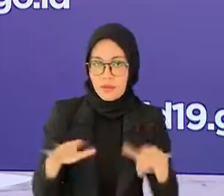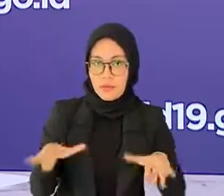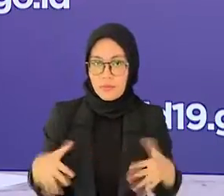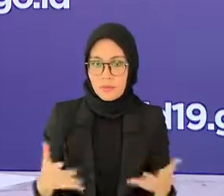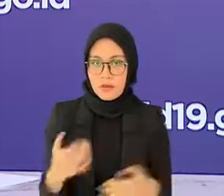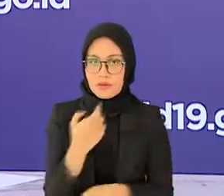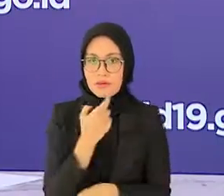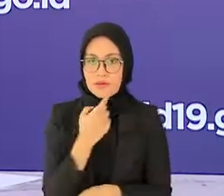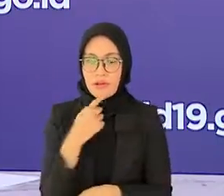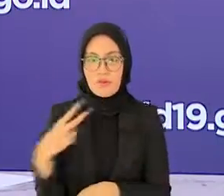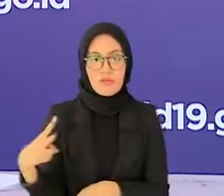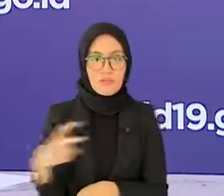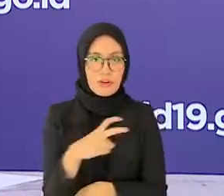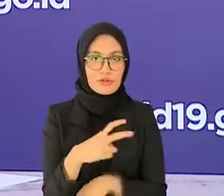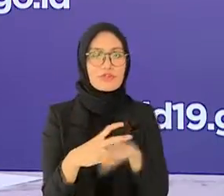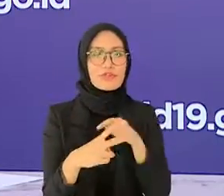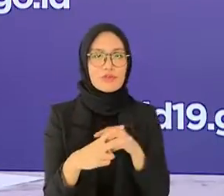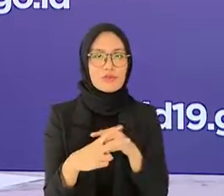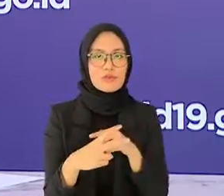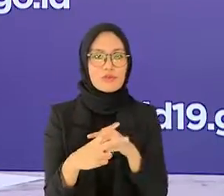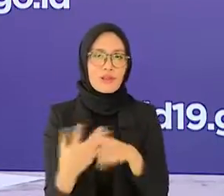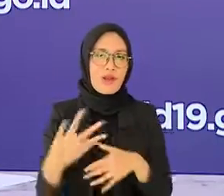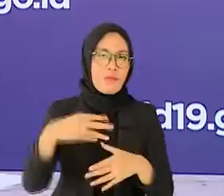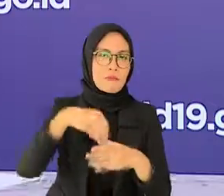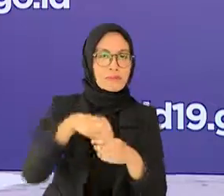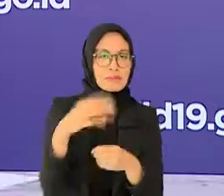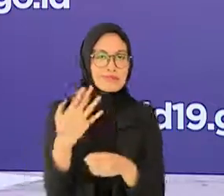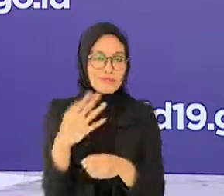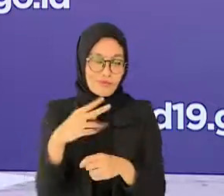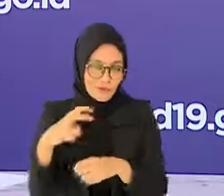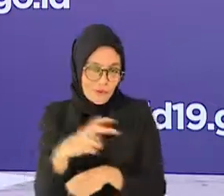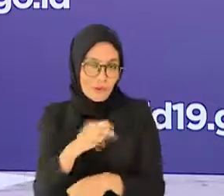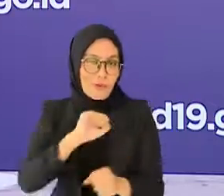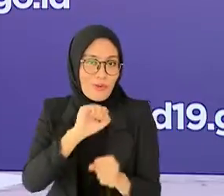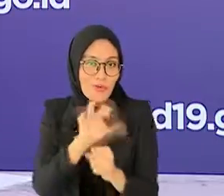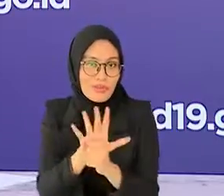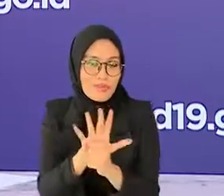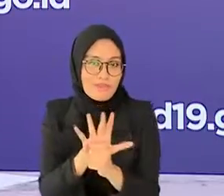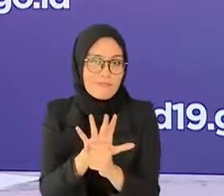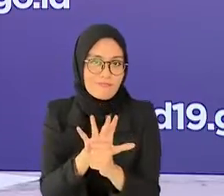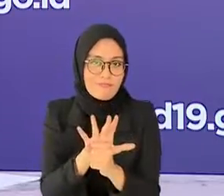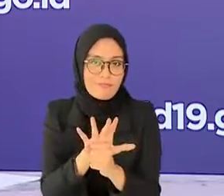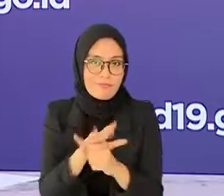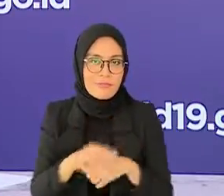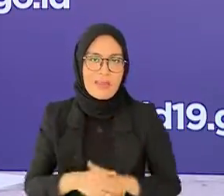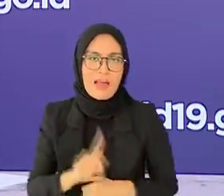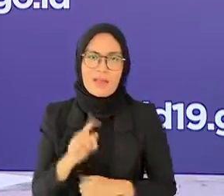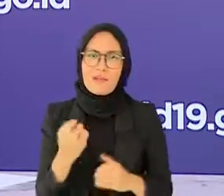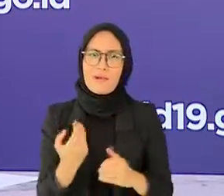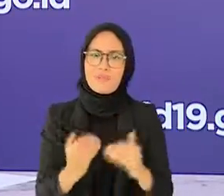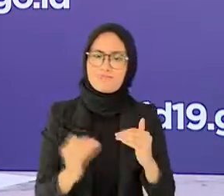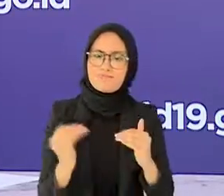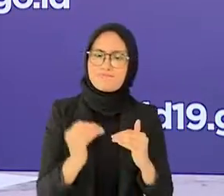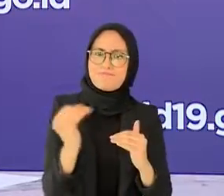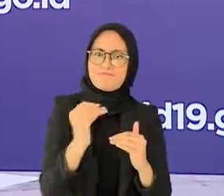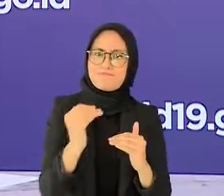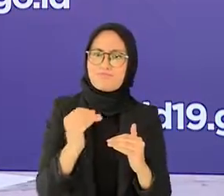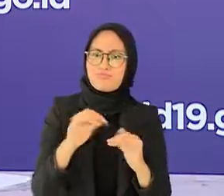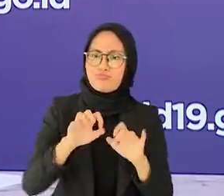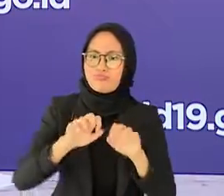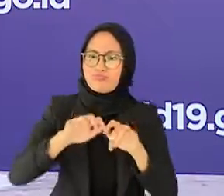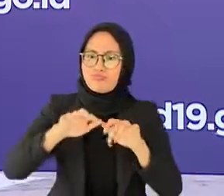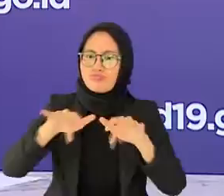penyebaran suatu virus termasuk di dalamnya adalah virus COVID-19 ada beberapa tingkatan penyebaran yang